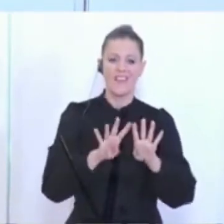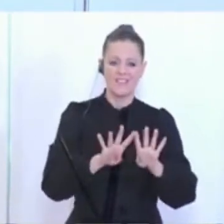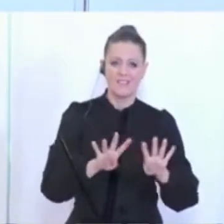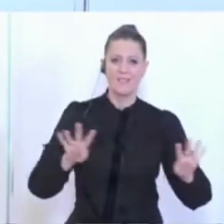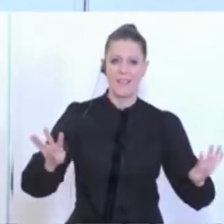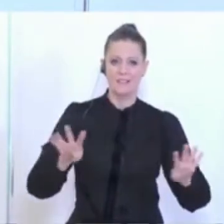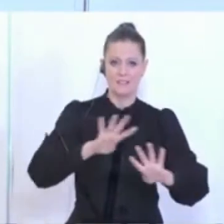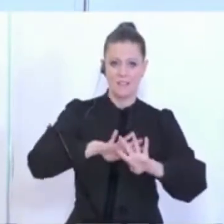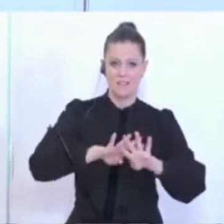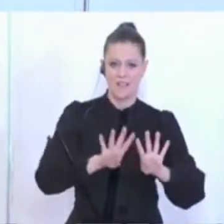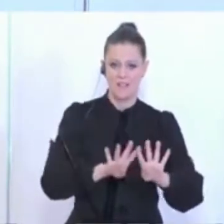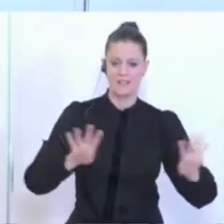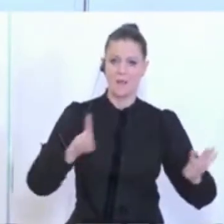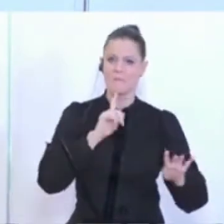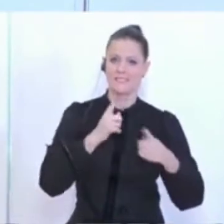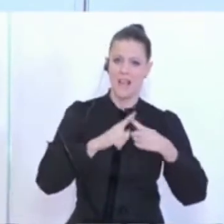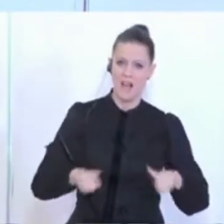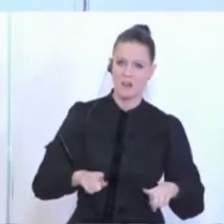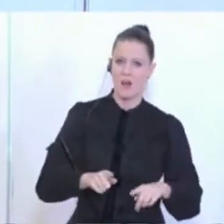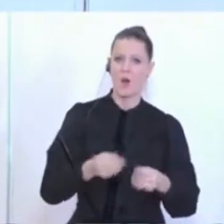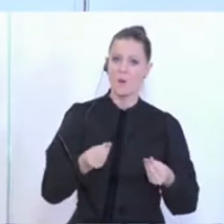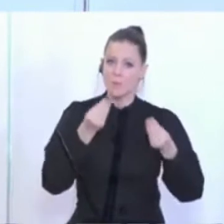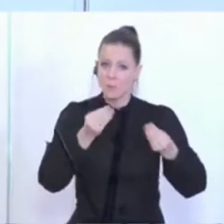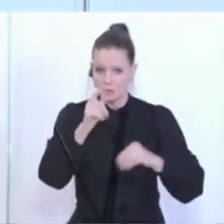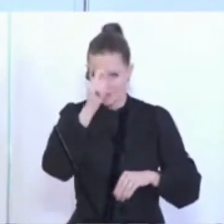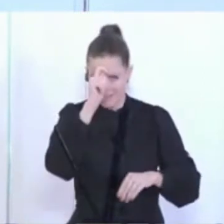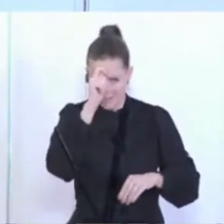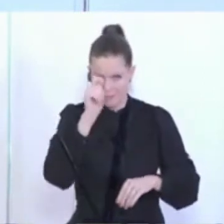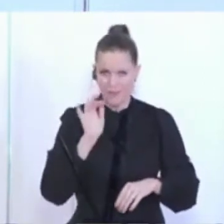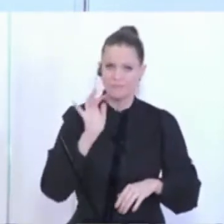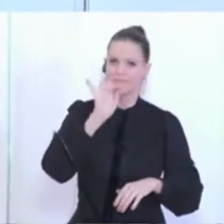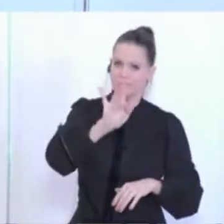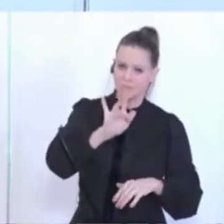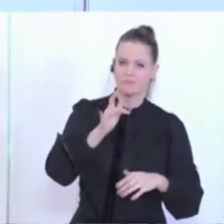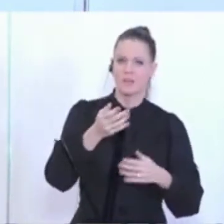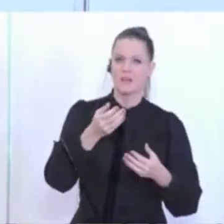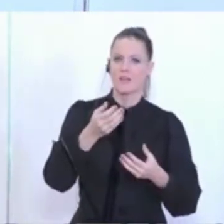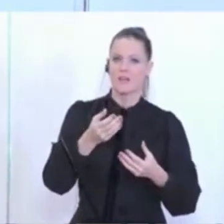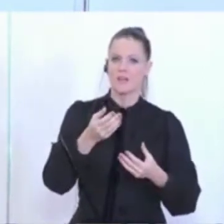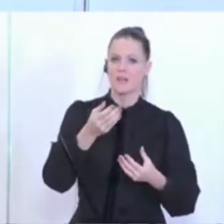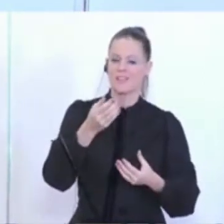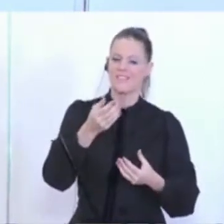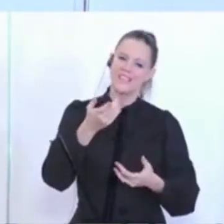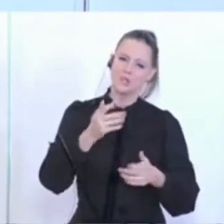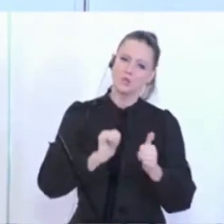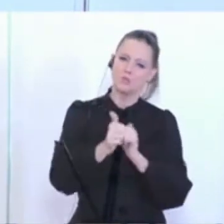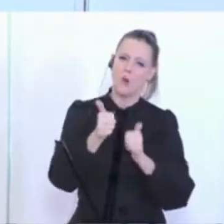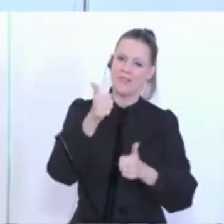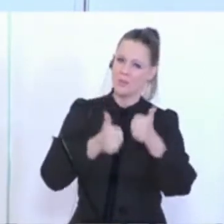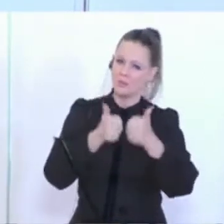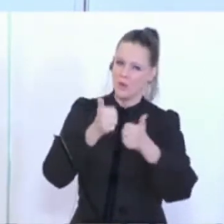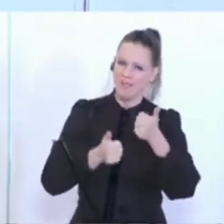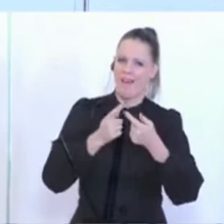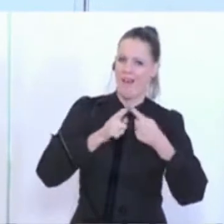anderes ist, natürlich auch die Begrüßung und der Respekt vor dem sportlichen Konkurrenten anders zu